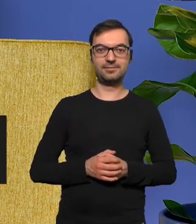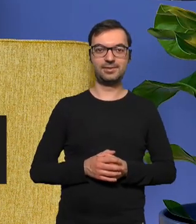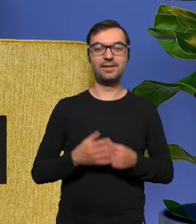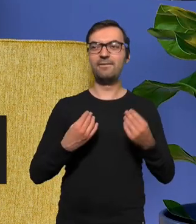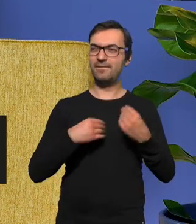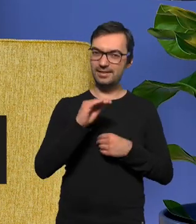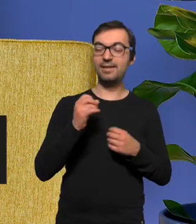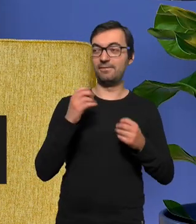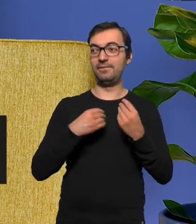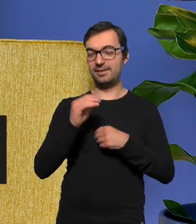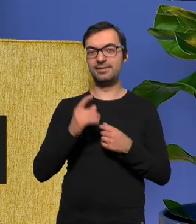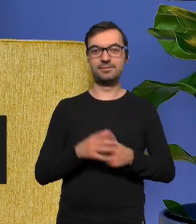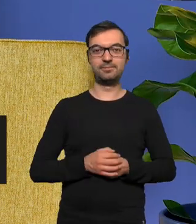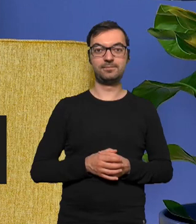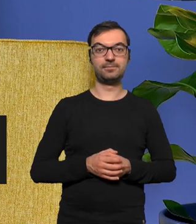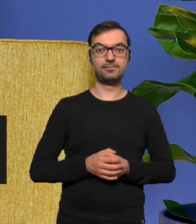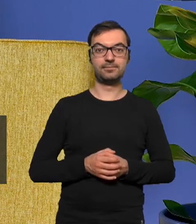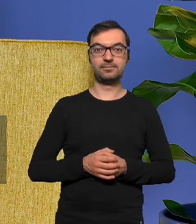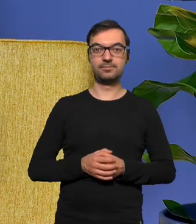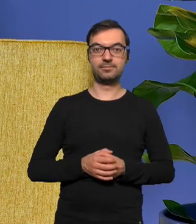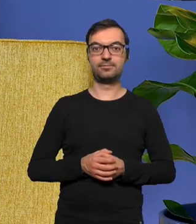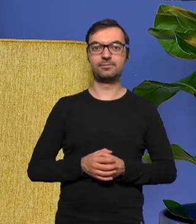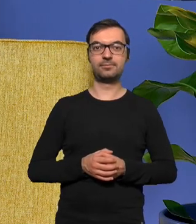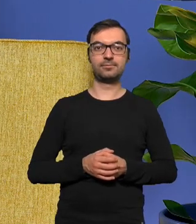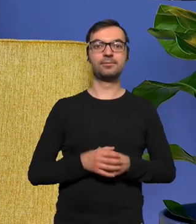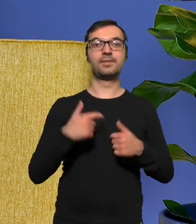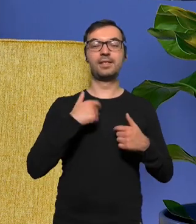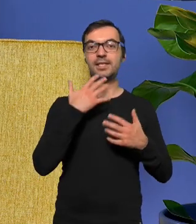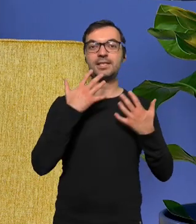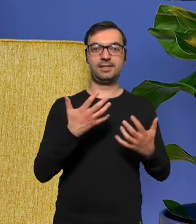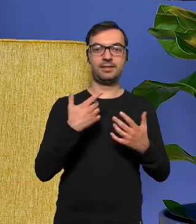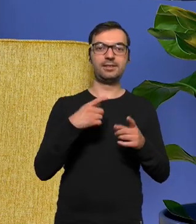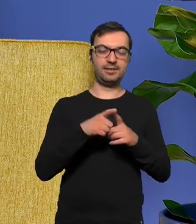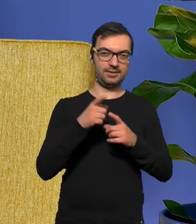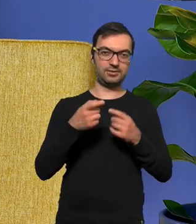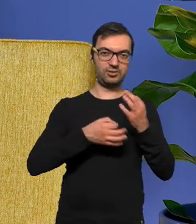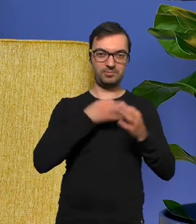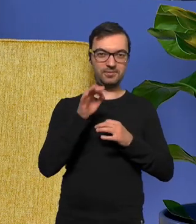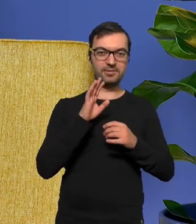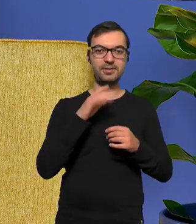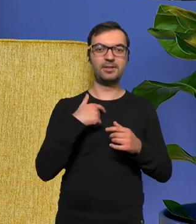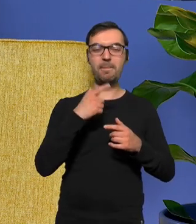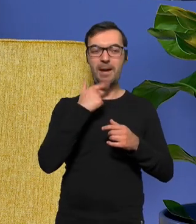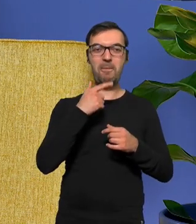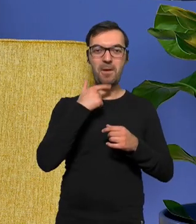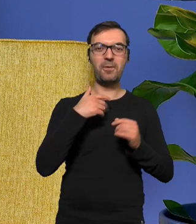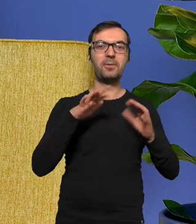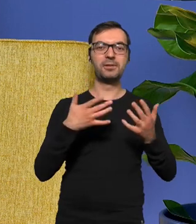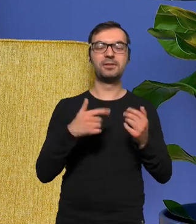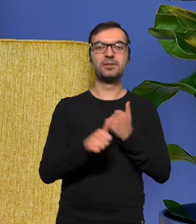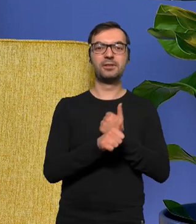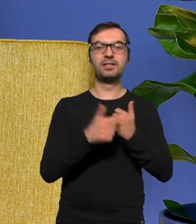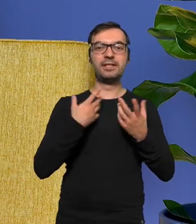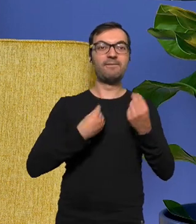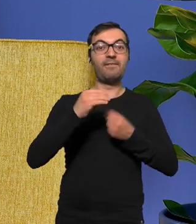no właśnie więcej wiesz co chciałem i tak śpiewam nawet chyba mało mało czyli chodzi o to